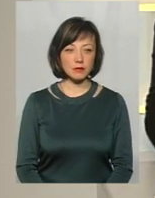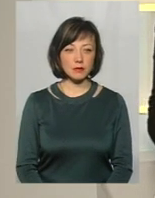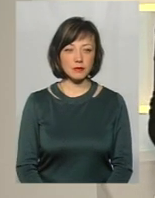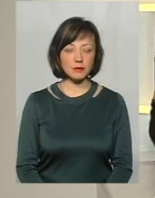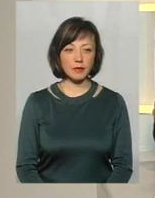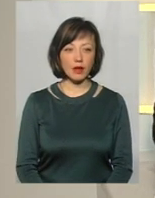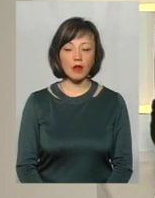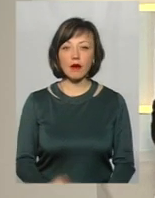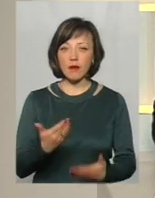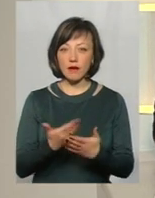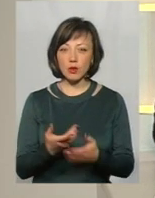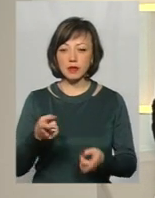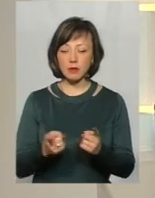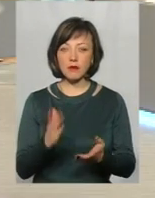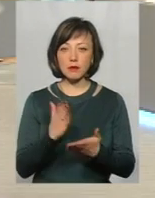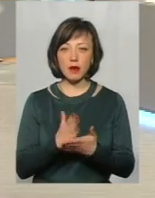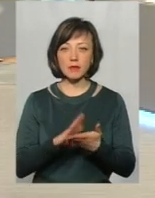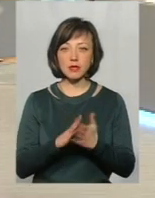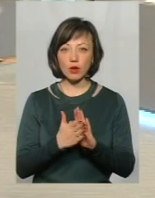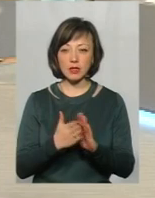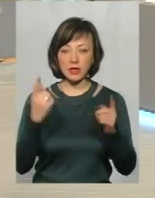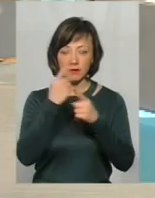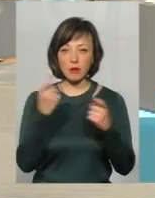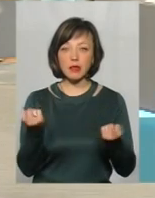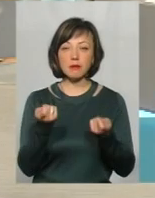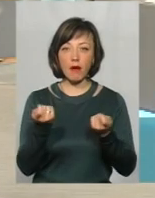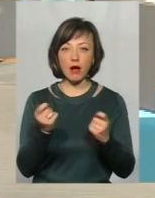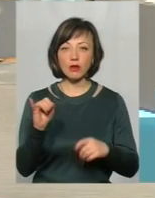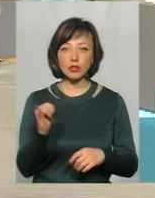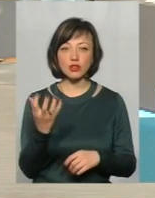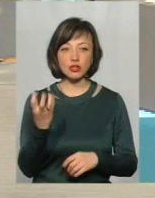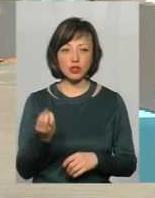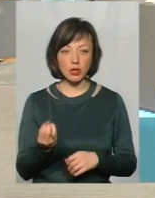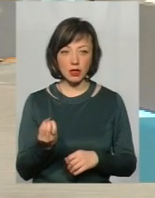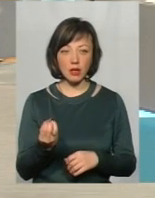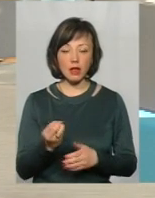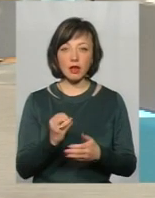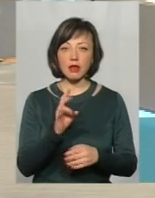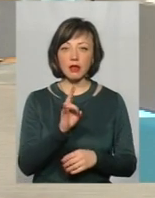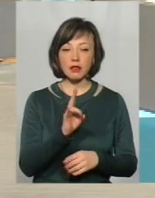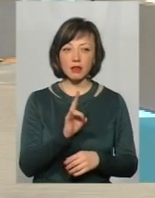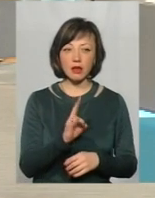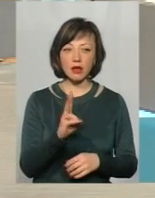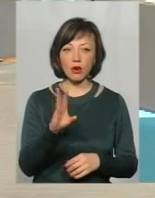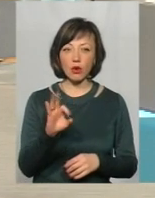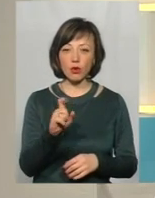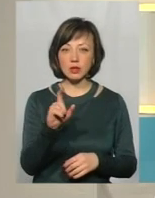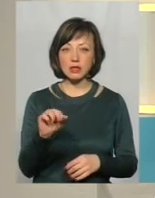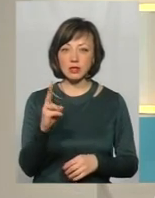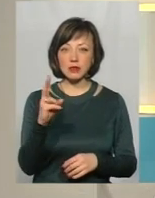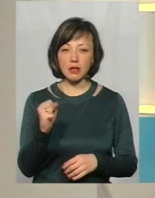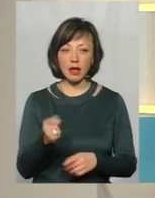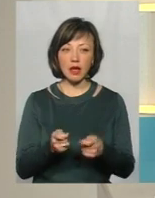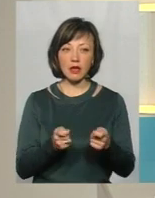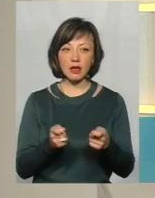От, насправді, маємо таку ситуацію, так, що інформації дуже мало. І ще Наталя Козицька, керівник Хмельницького